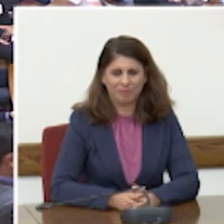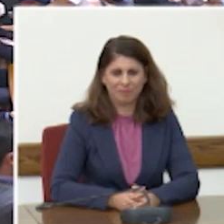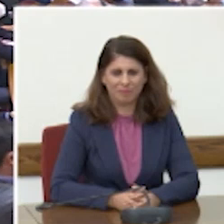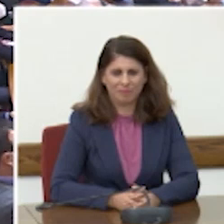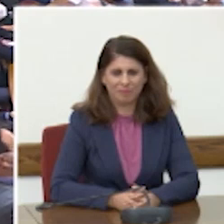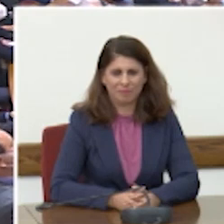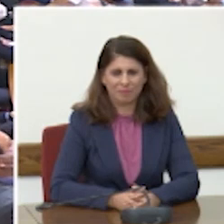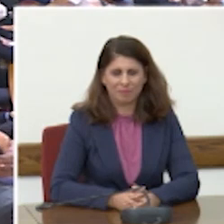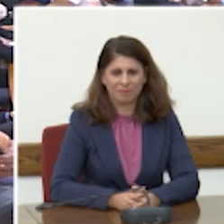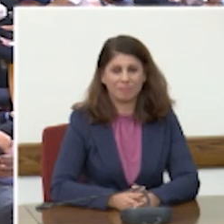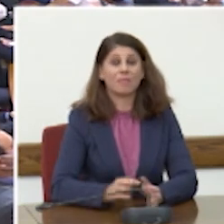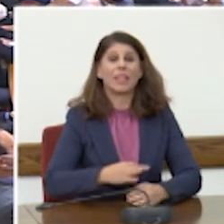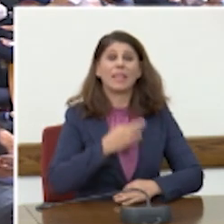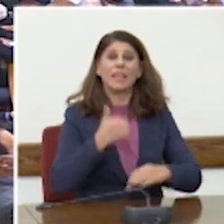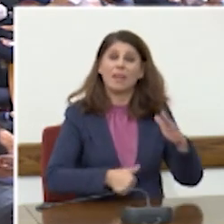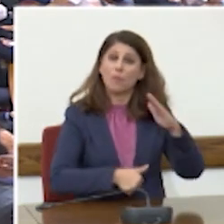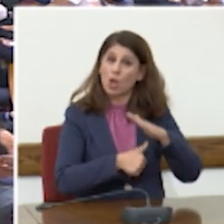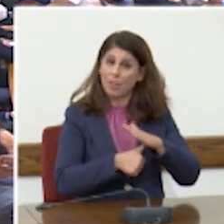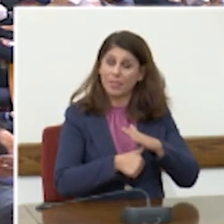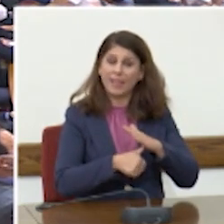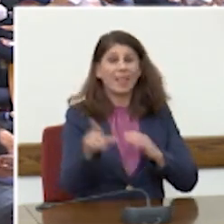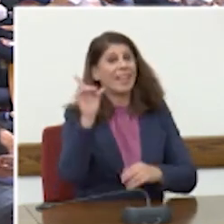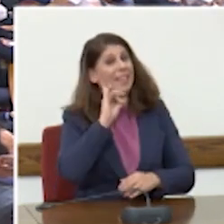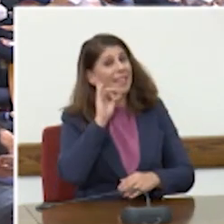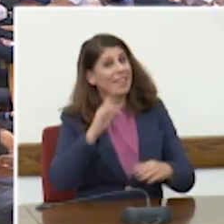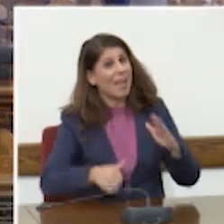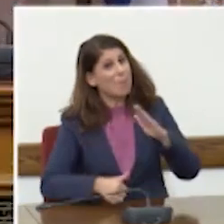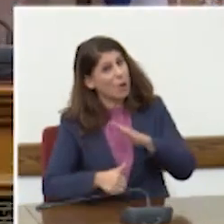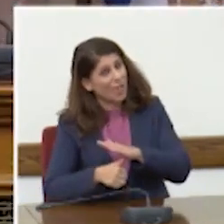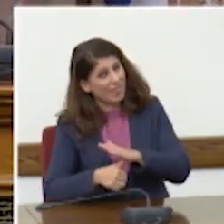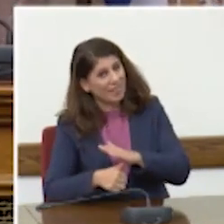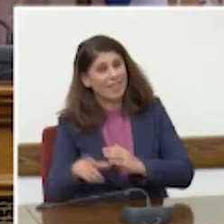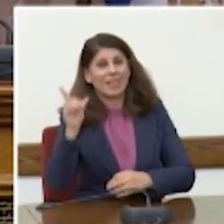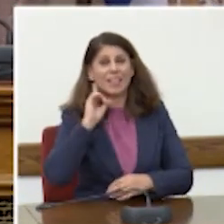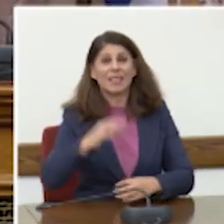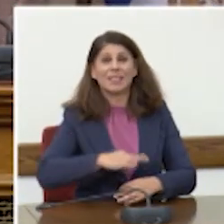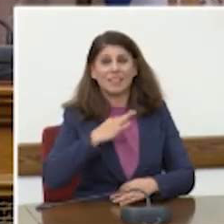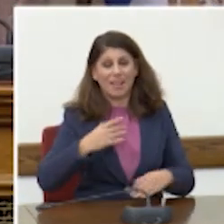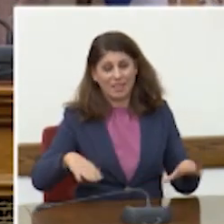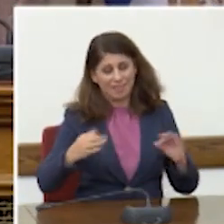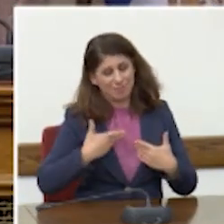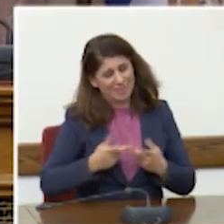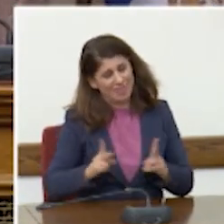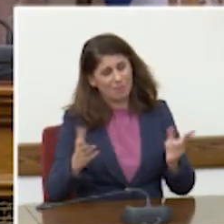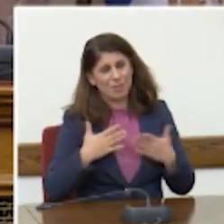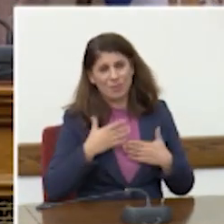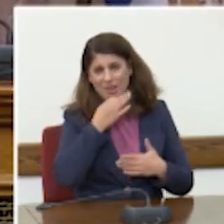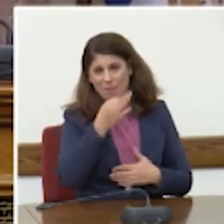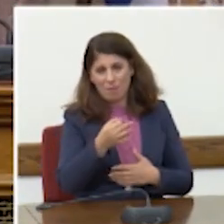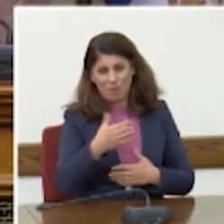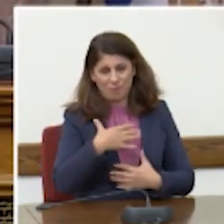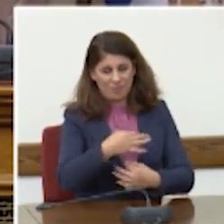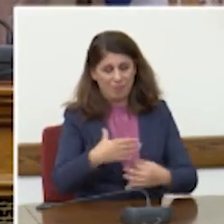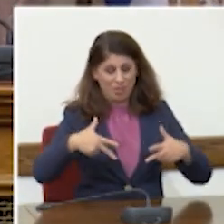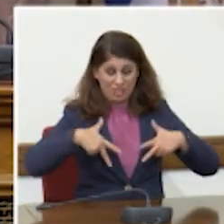Κύριε Πρόεδρε, κυρία Πρόεδρε, κυρίες και κύριοι, καταρχάς επιτρέψτε μου να εκφράσω εκ μέρους της ελληνικής